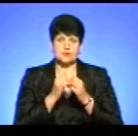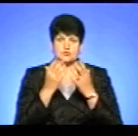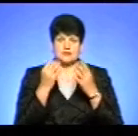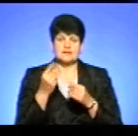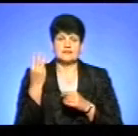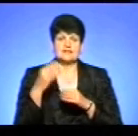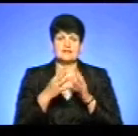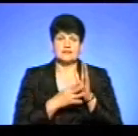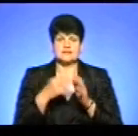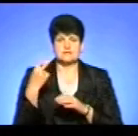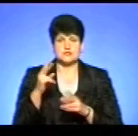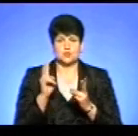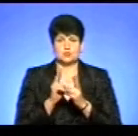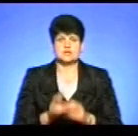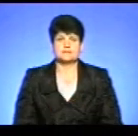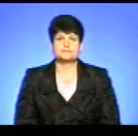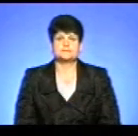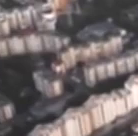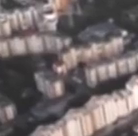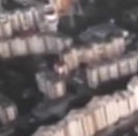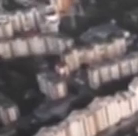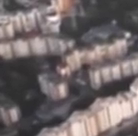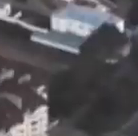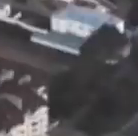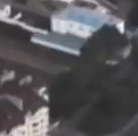.20. До зустрічі. Дякую.